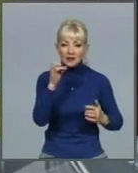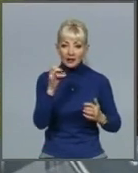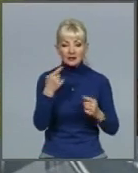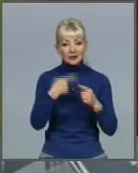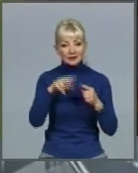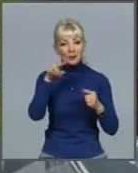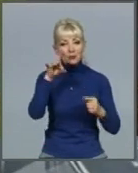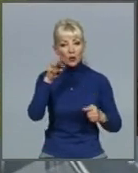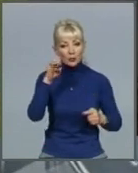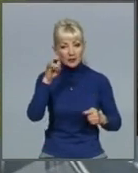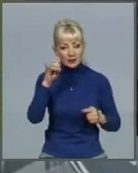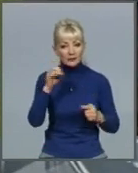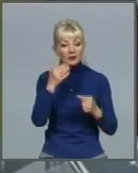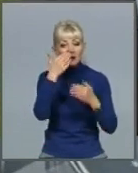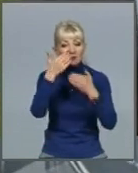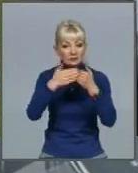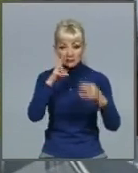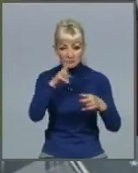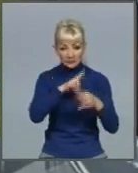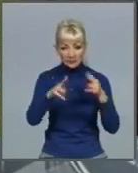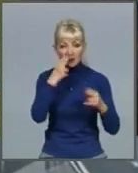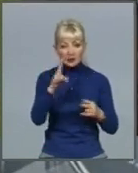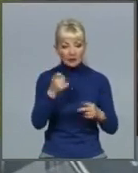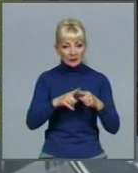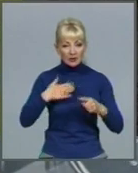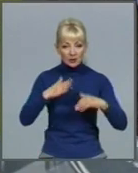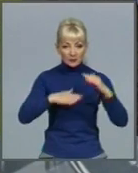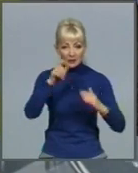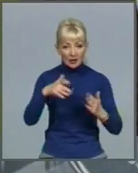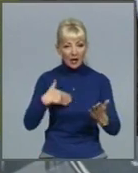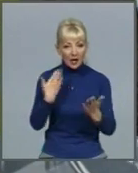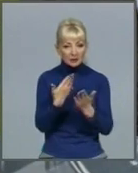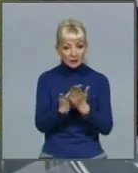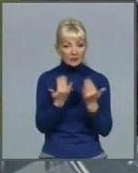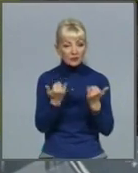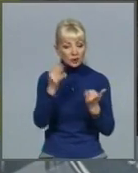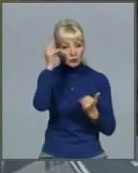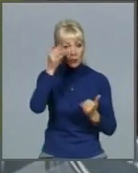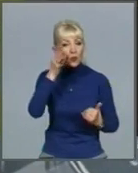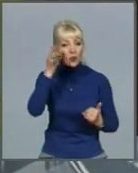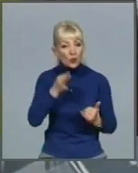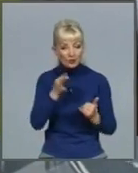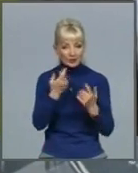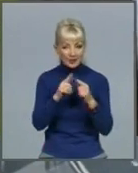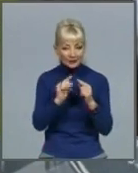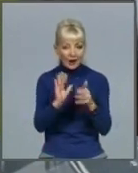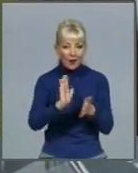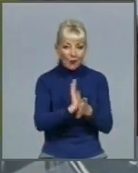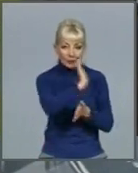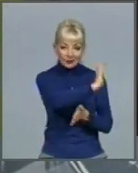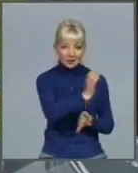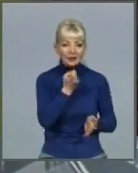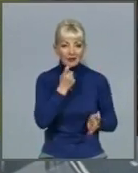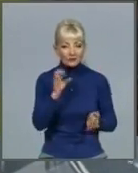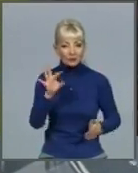зникнення. Зважаючи на це, наші спеціалісти активно напрацьовують досвід інкубування яєць черепахи. Так, у жовтні минулого року